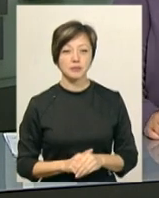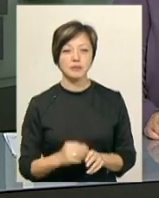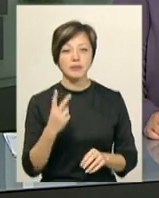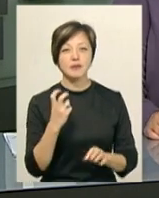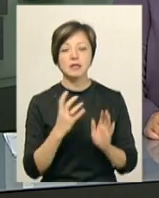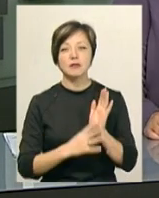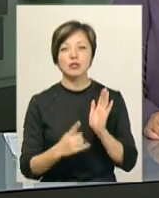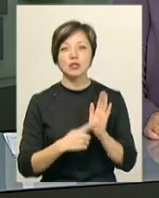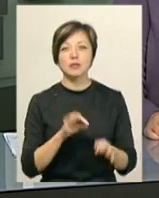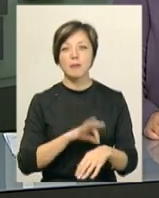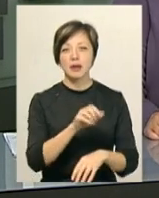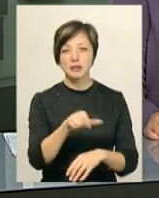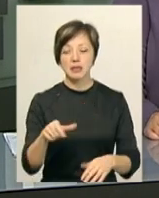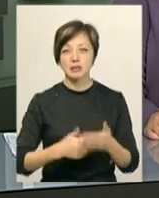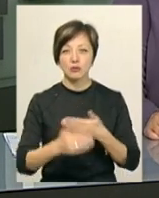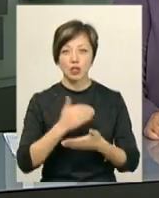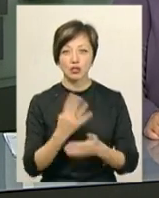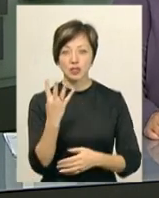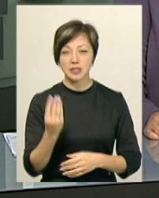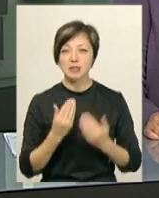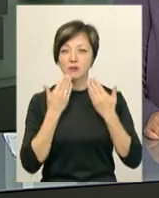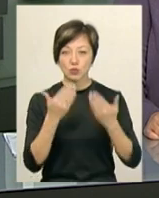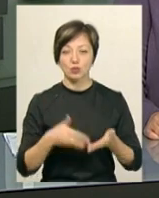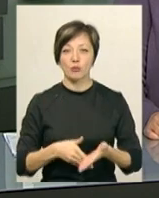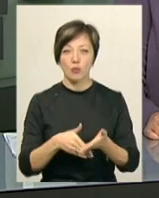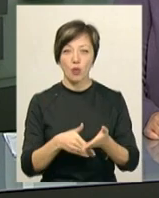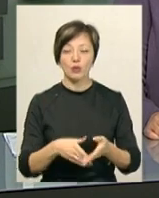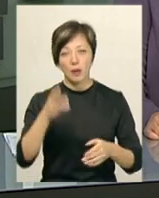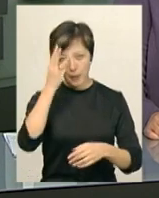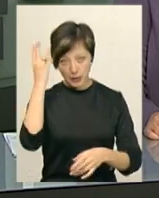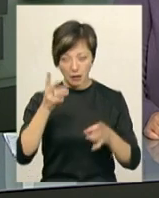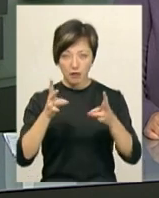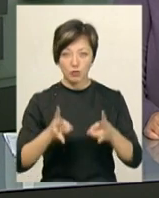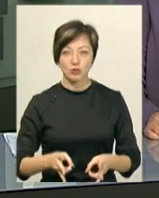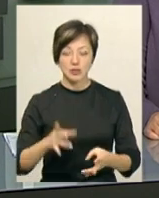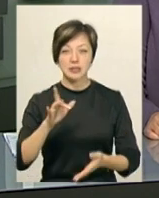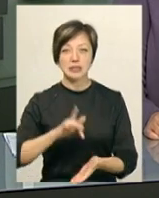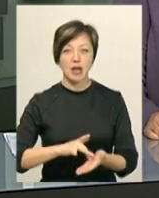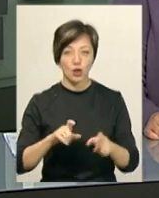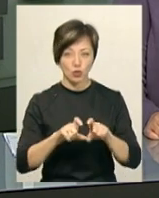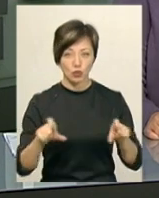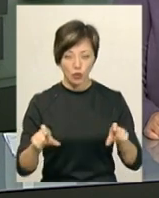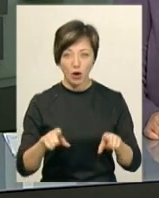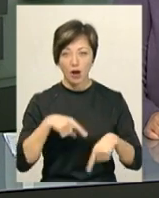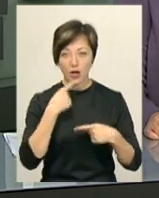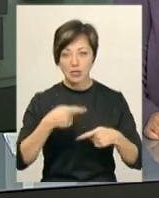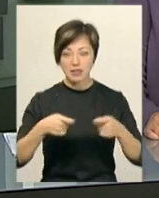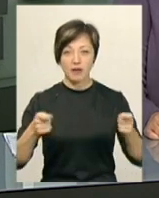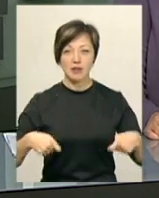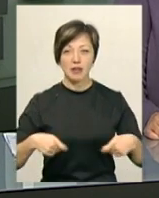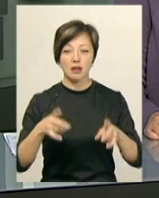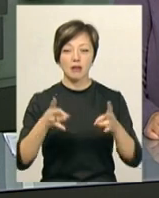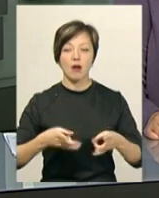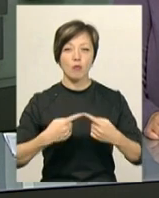296 пацієнтів за останні чотири дні звернулись за допомогою до Хмельницького травматологічного центру. Про це каже завідуючий